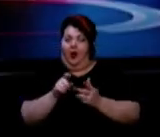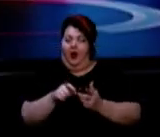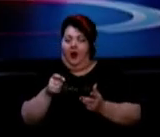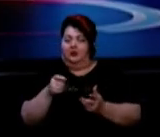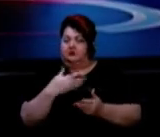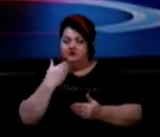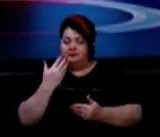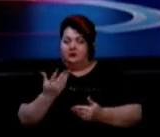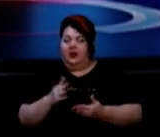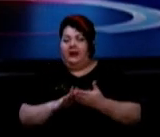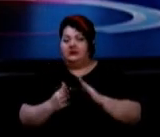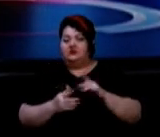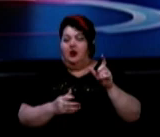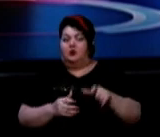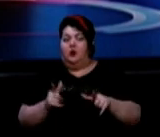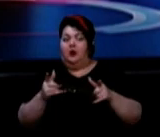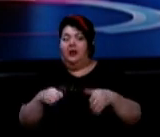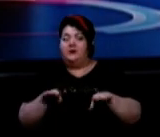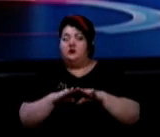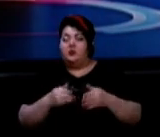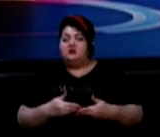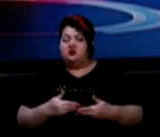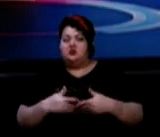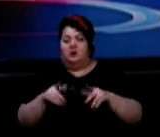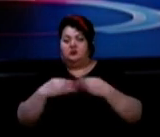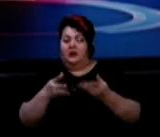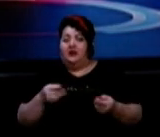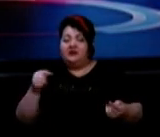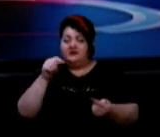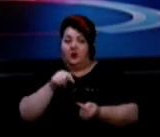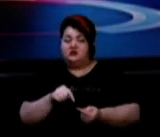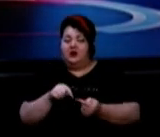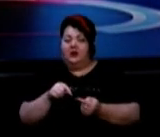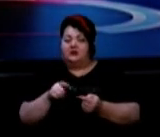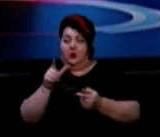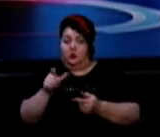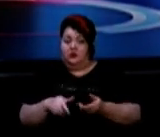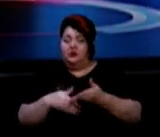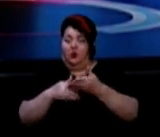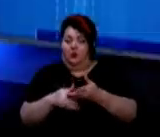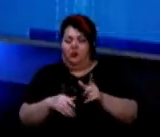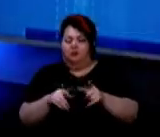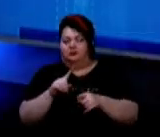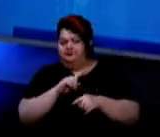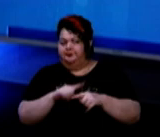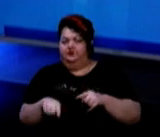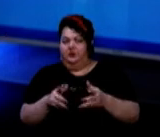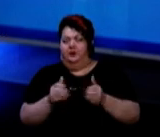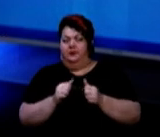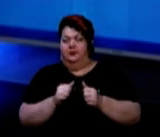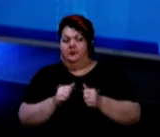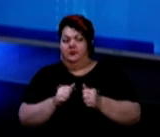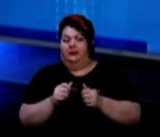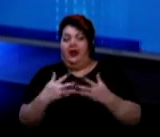який несумісний з життям, щоб надати своєчасно людині допомогу. І сімейний лікар